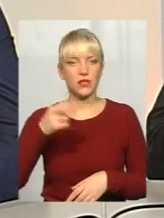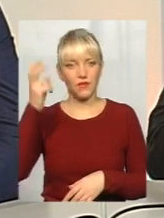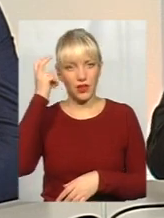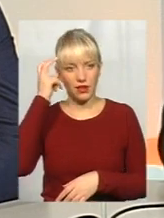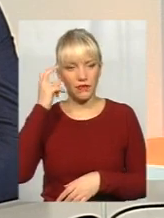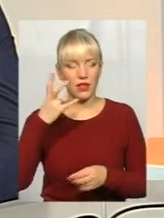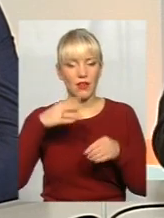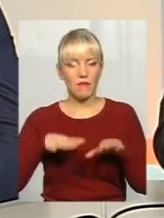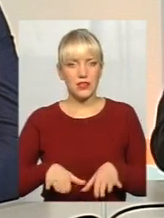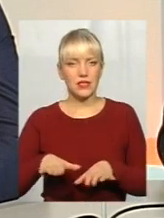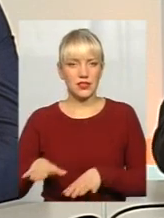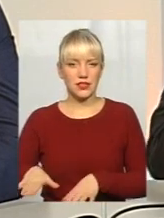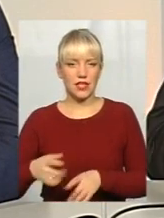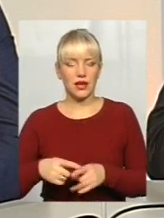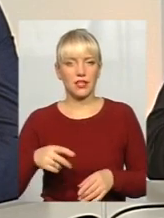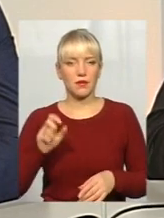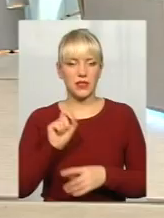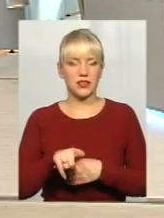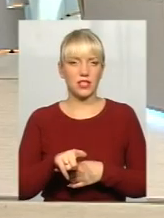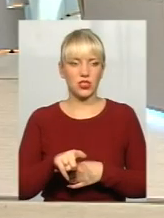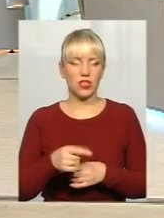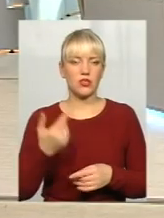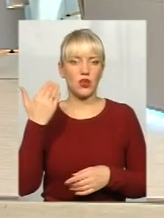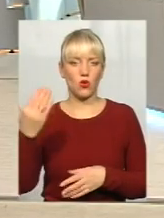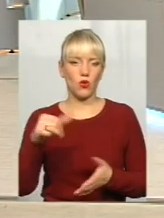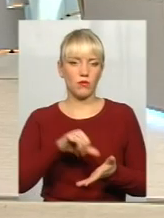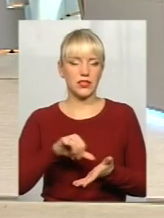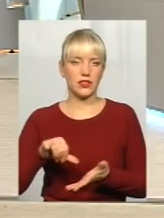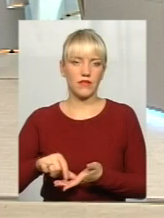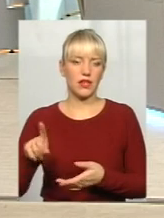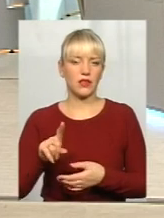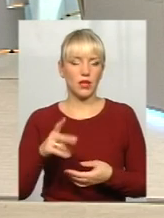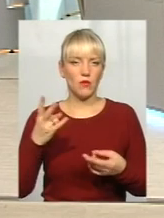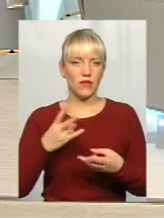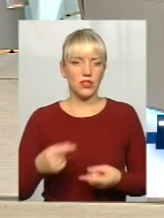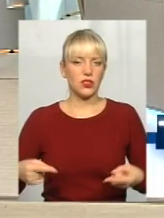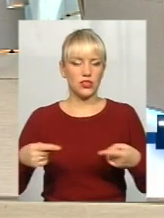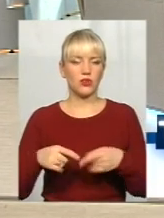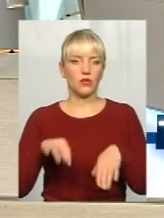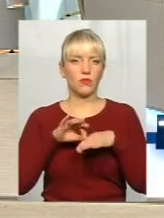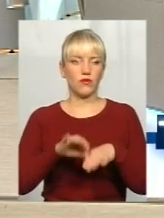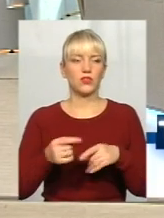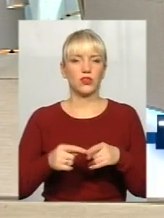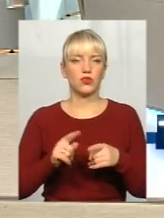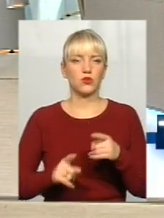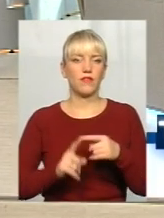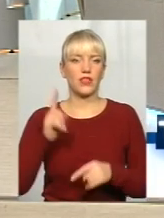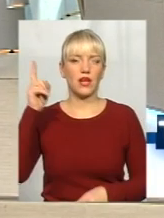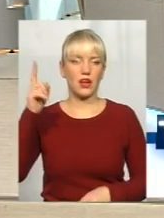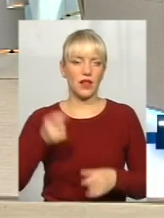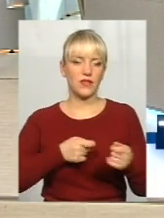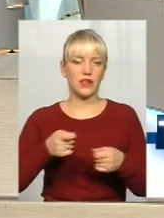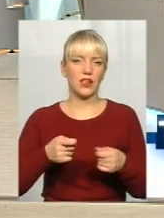На місцях, значить, призначаються його представники, які повинні чітко проводити оцю вертикаль влади і